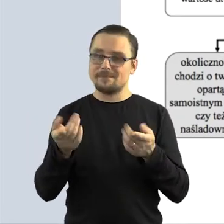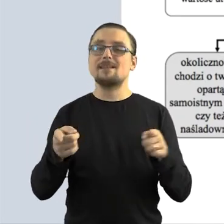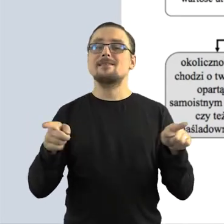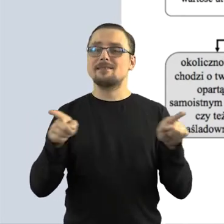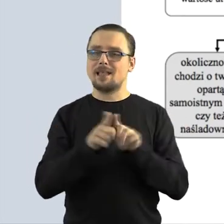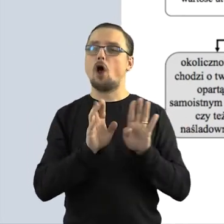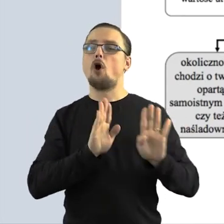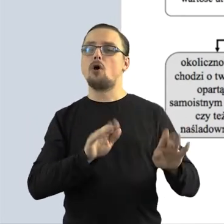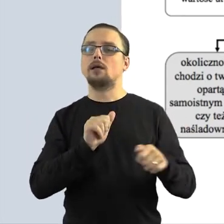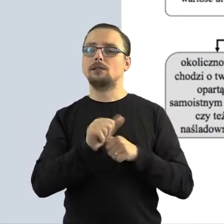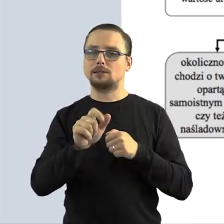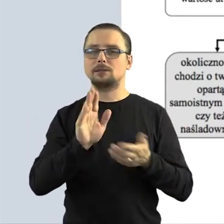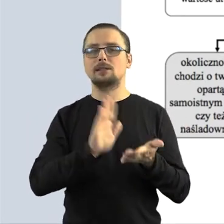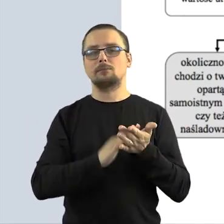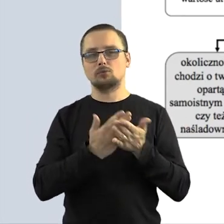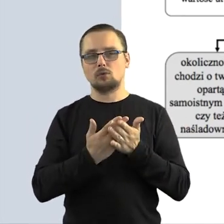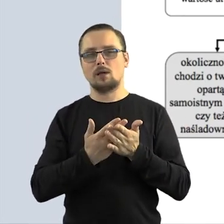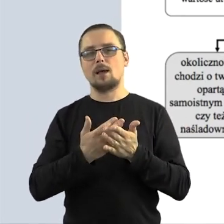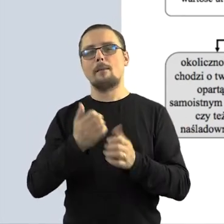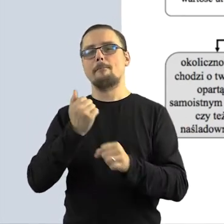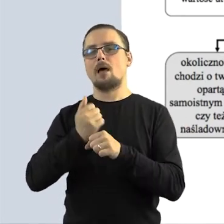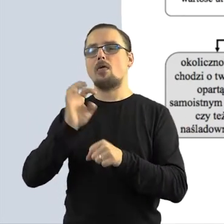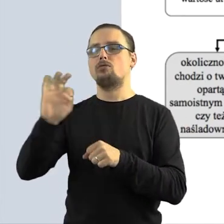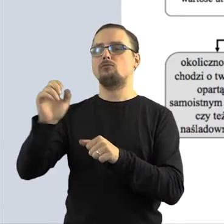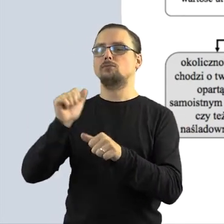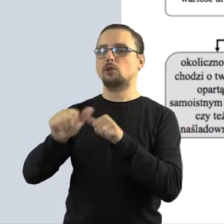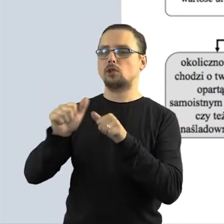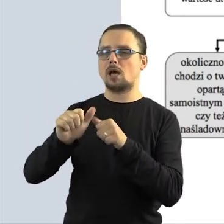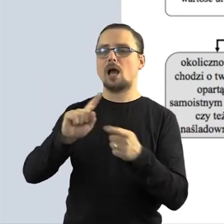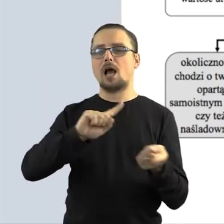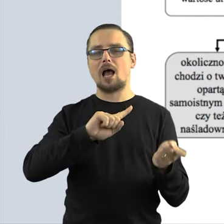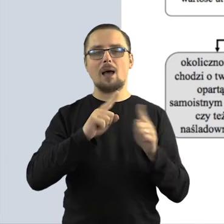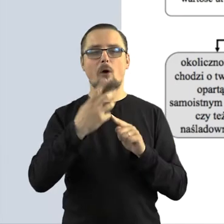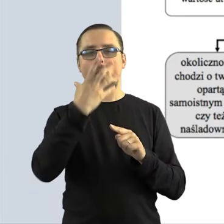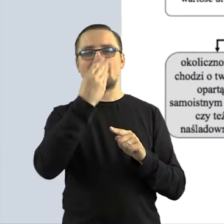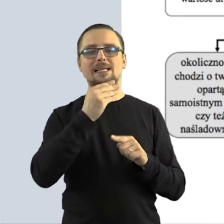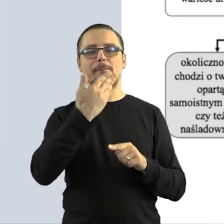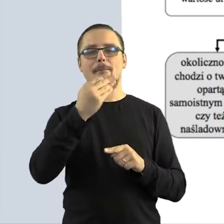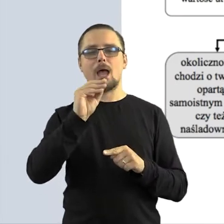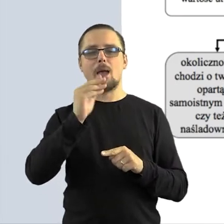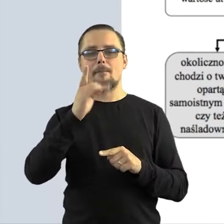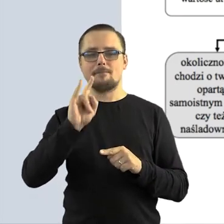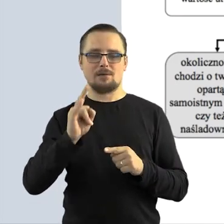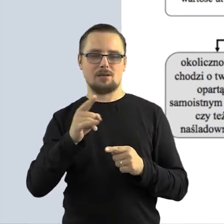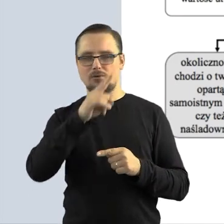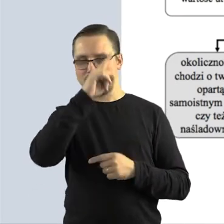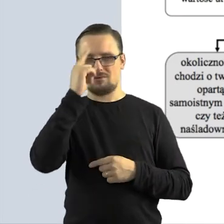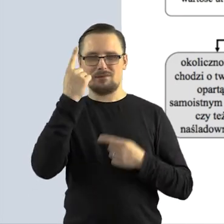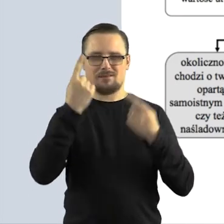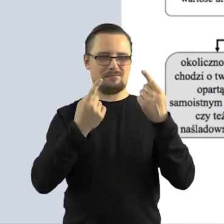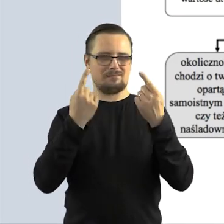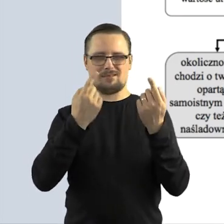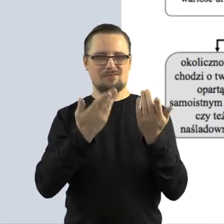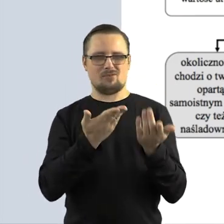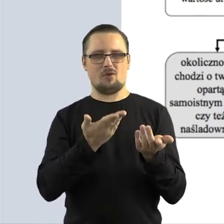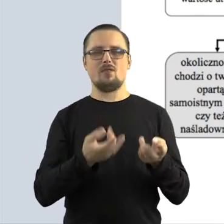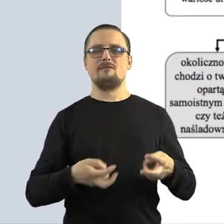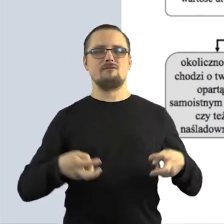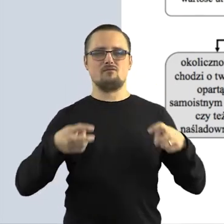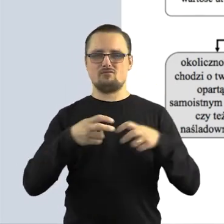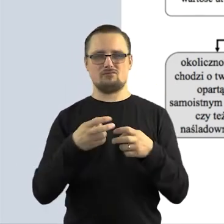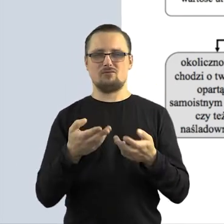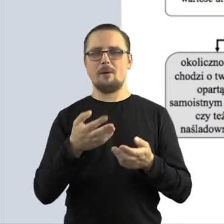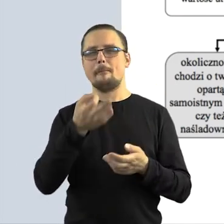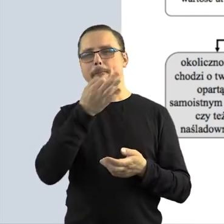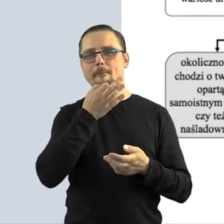prace przedszkolaków. Albo jakieś memy, które w internecie krążące, których nikt nie uważa za twórczość ze względu na ich wartość